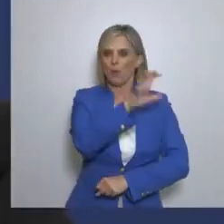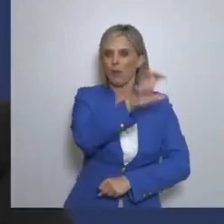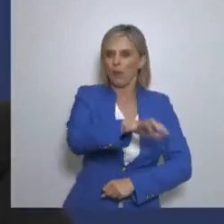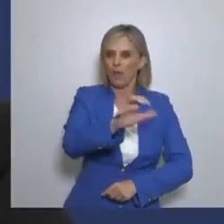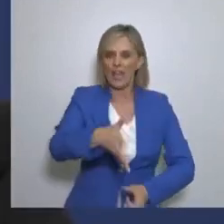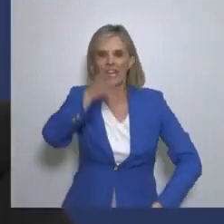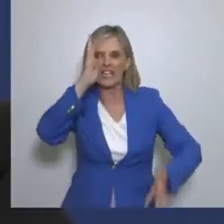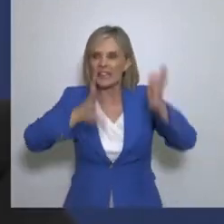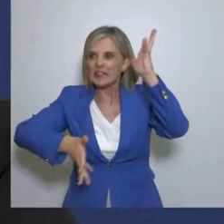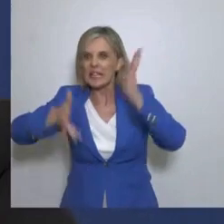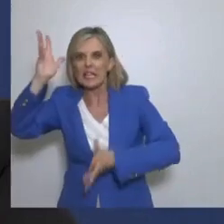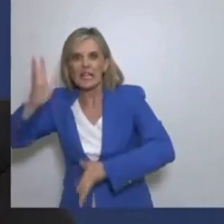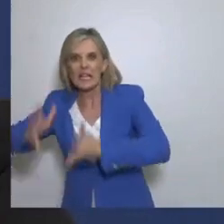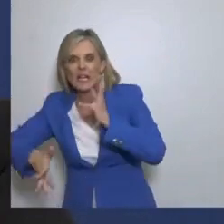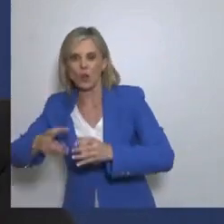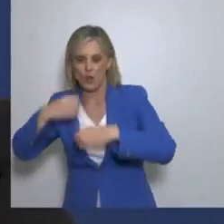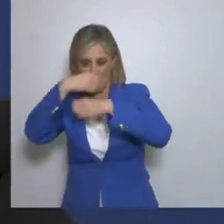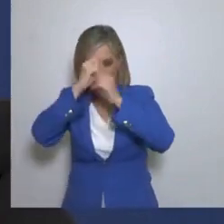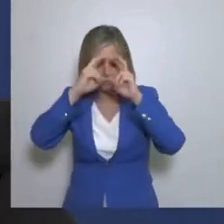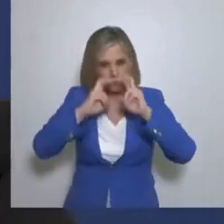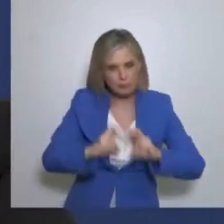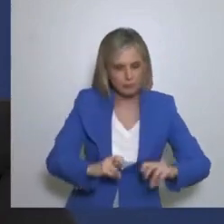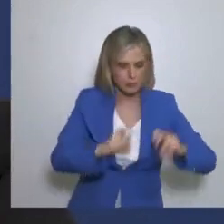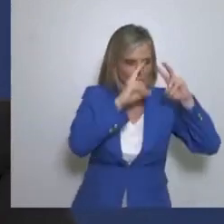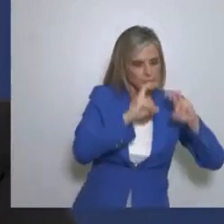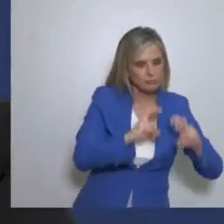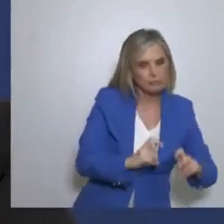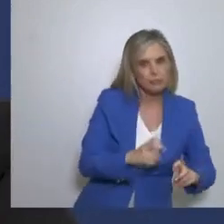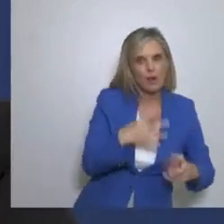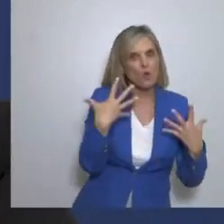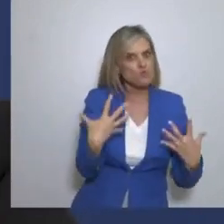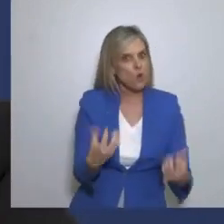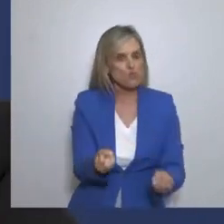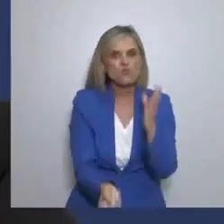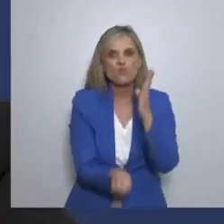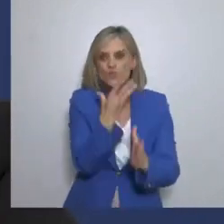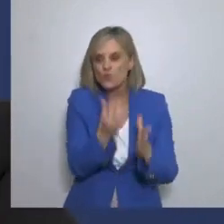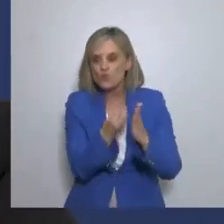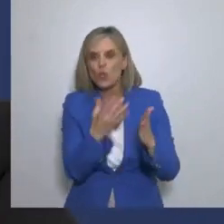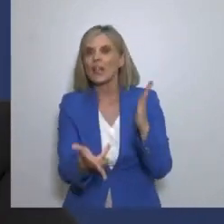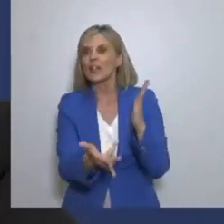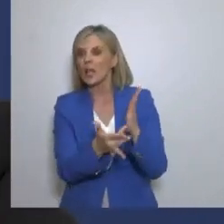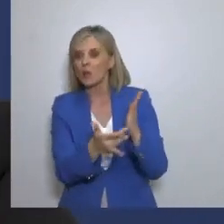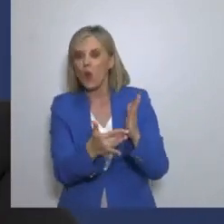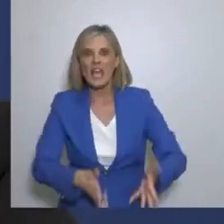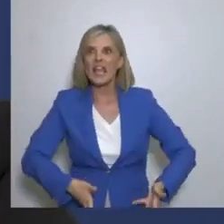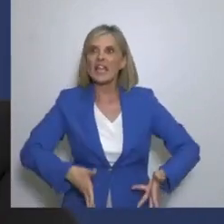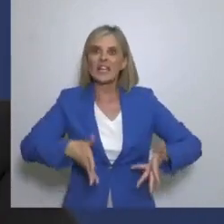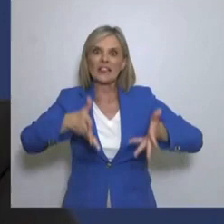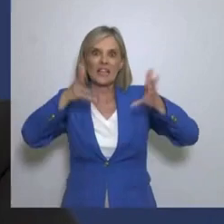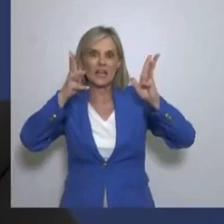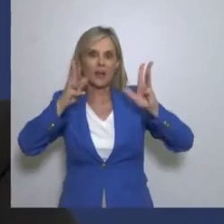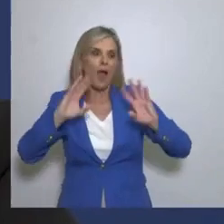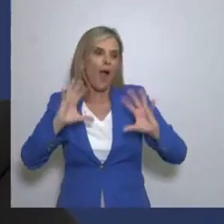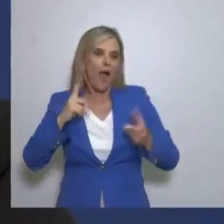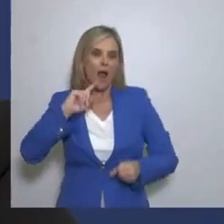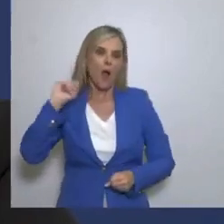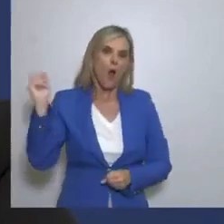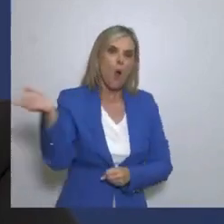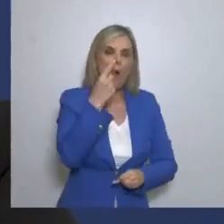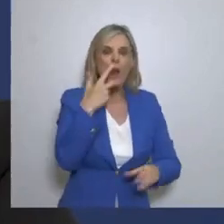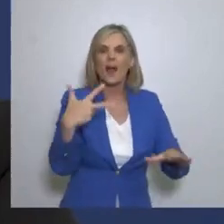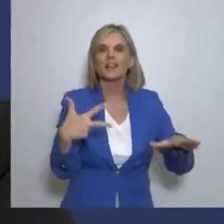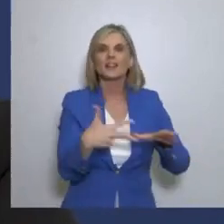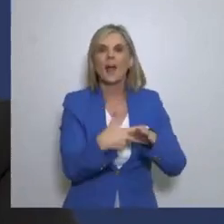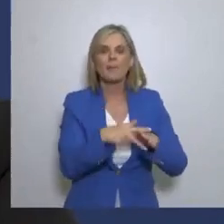Όλες αυτές τις υπερσύγχρονες εγκαταστάσεις Αλλά όπως βλέπετε Όλα τα ταμεία Τα